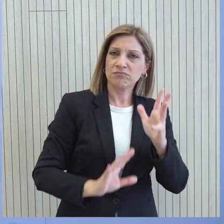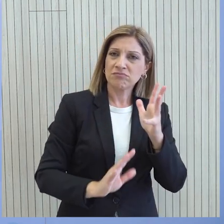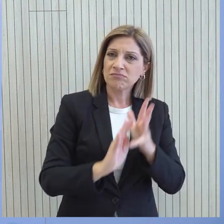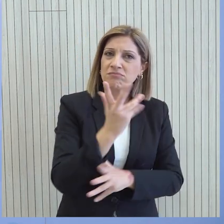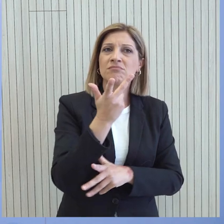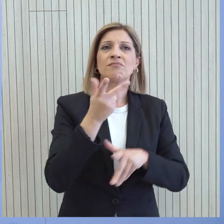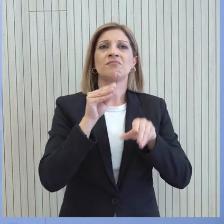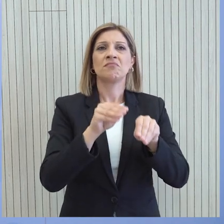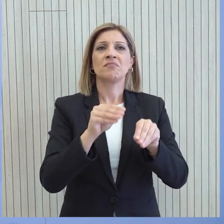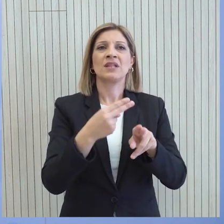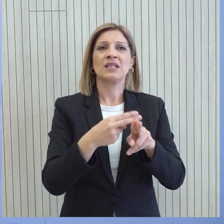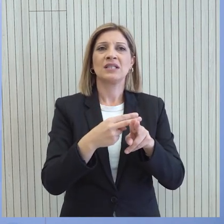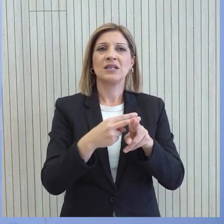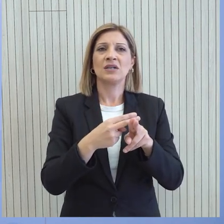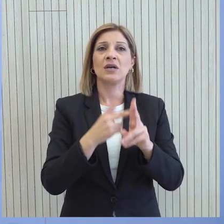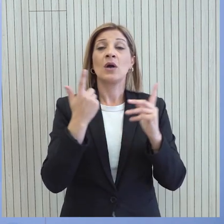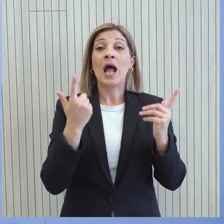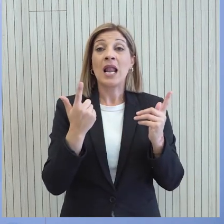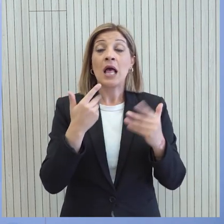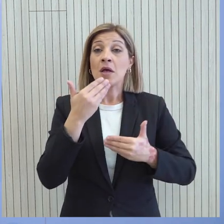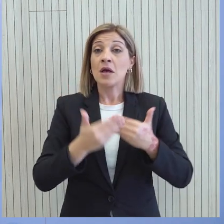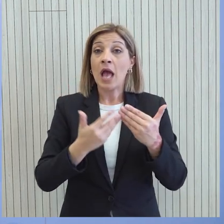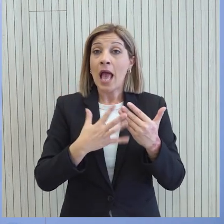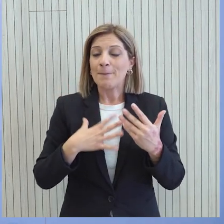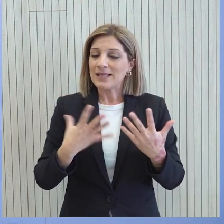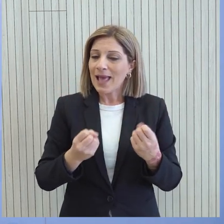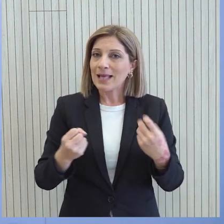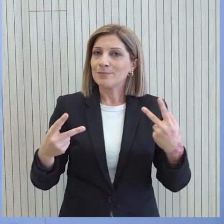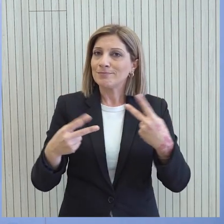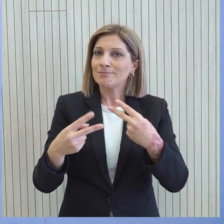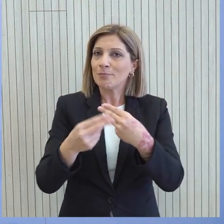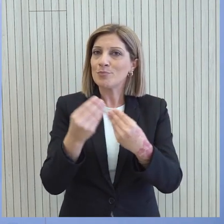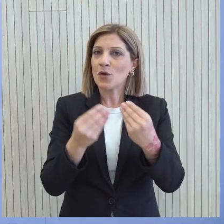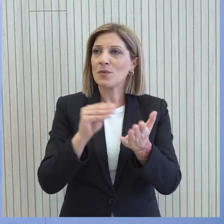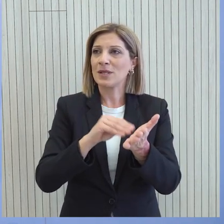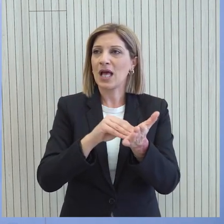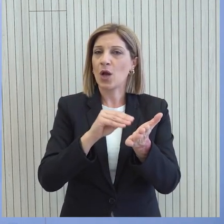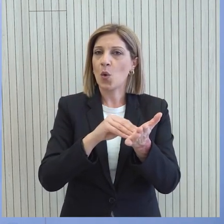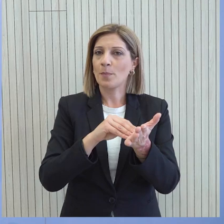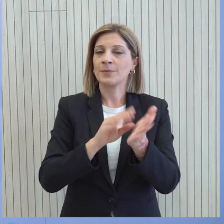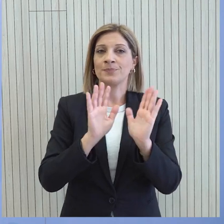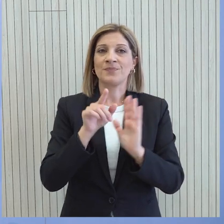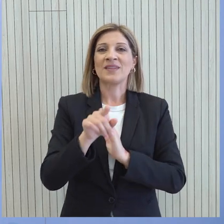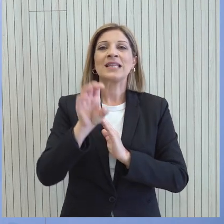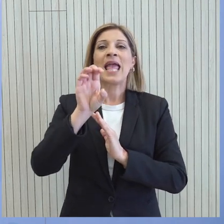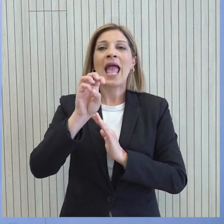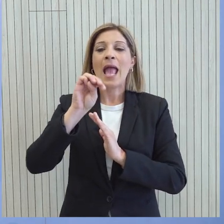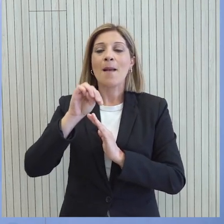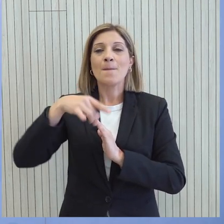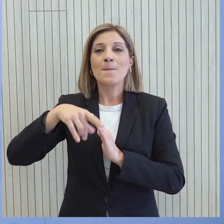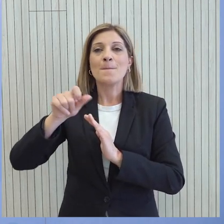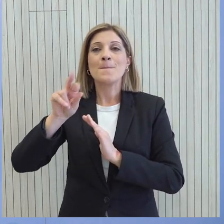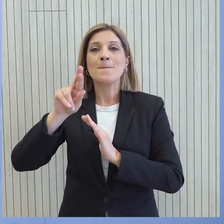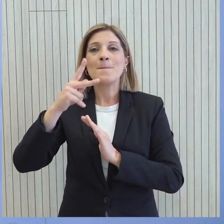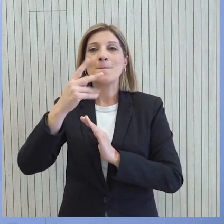στρατηγικής σημασίας Αλλά όμως εξακολουθούν να υπάρχουν περιορισμοί σε αυτό το ζήτημα Η άρση του Εμπάρκου να αναφέρουμε ότι